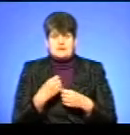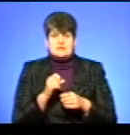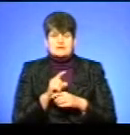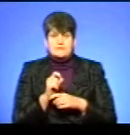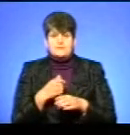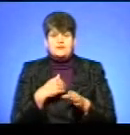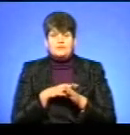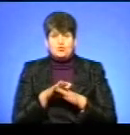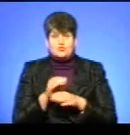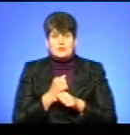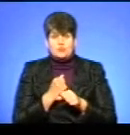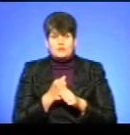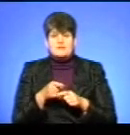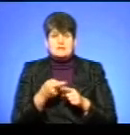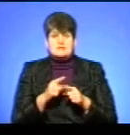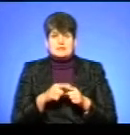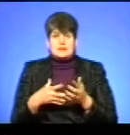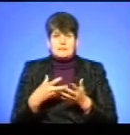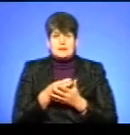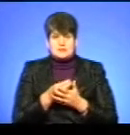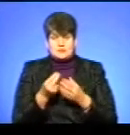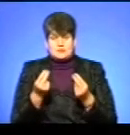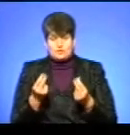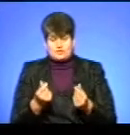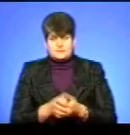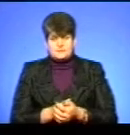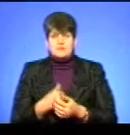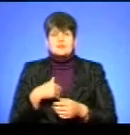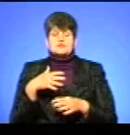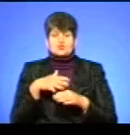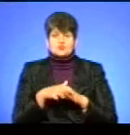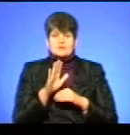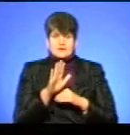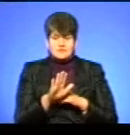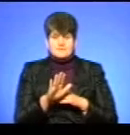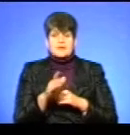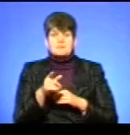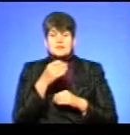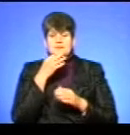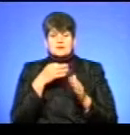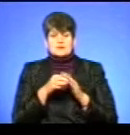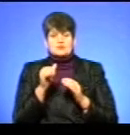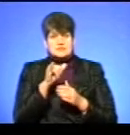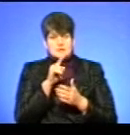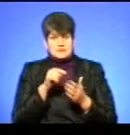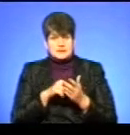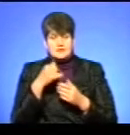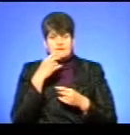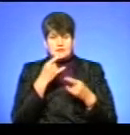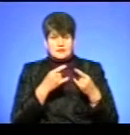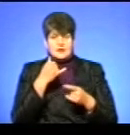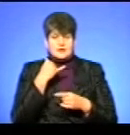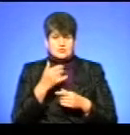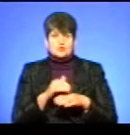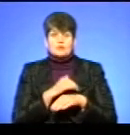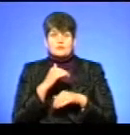виконували роботу, і ви нам за це платили гроші. Дякую, наразі ми зрозуміли вас. Мені підказує, що в нас є запитання від глядача. Доброго